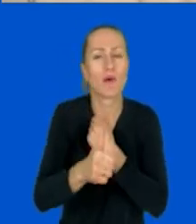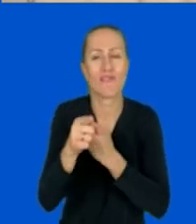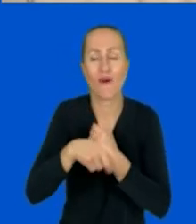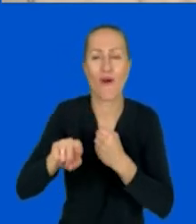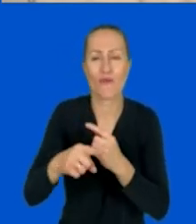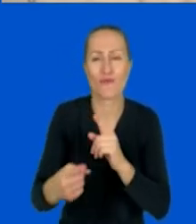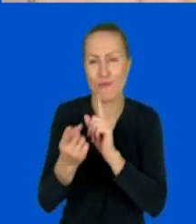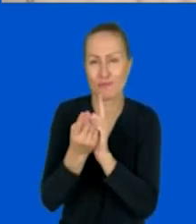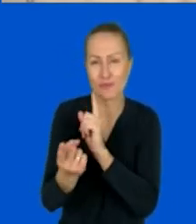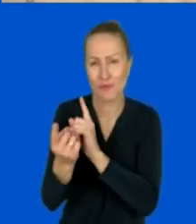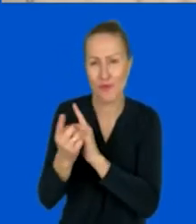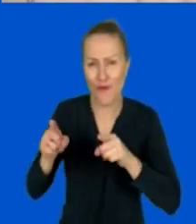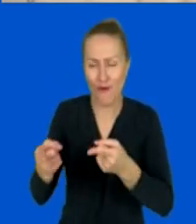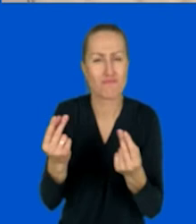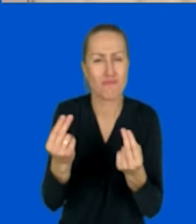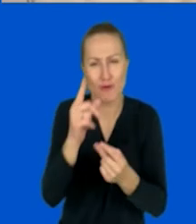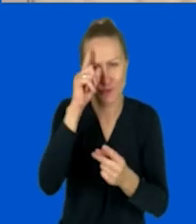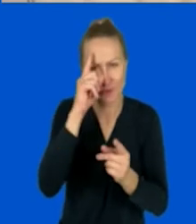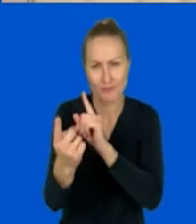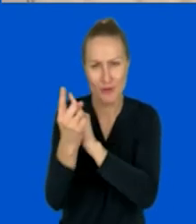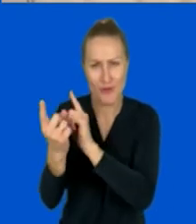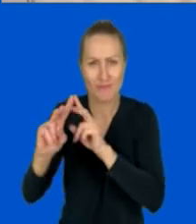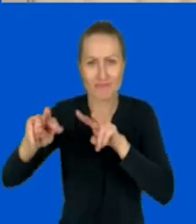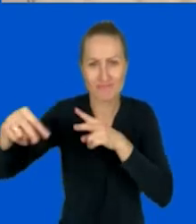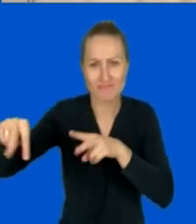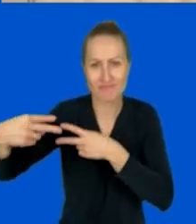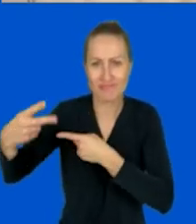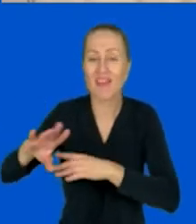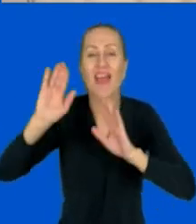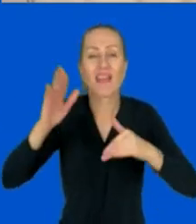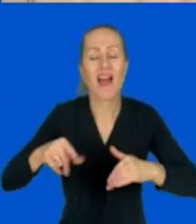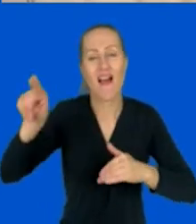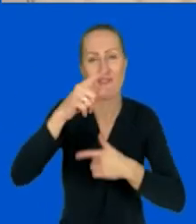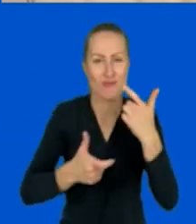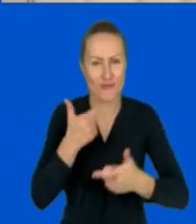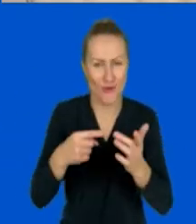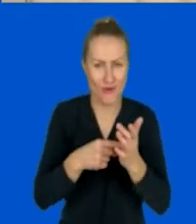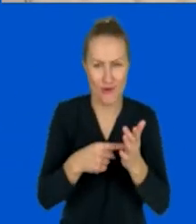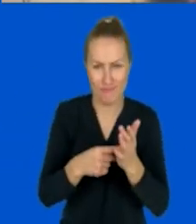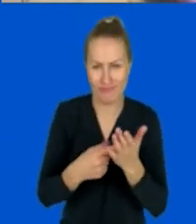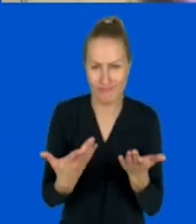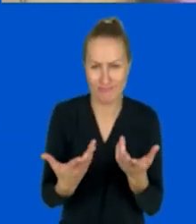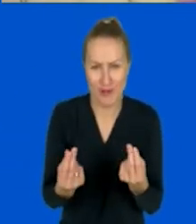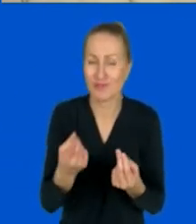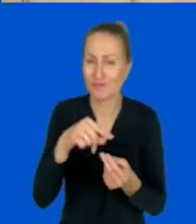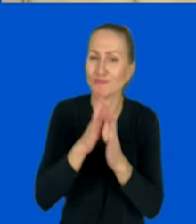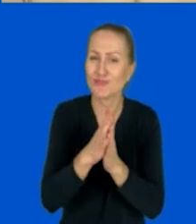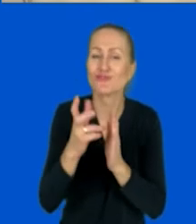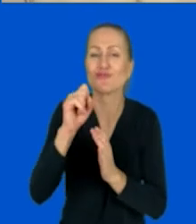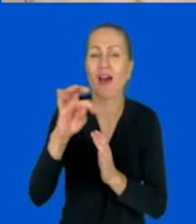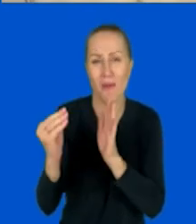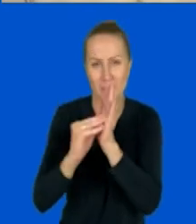spotkań, czyli po co ludzie się spotykają online na takich wirtualnych polach. I proszę, żebyście pisali na czacie, dobra?